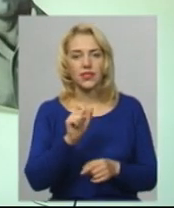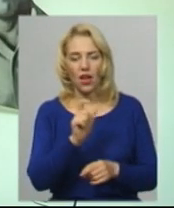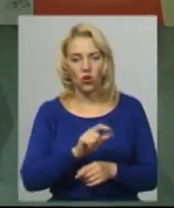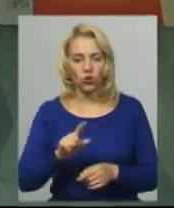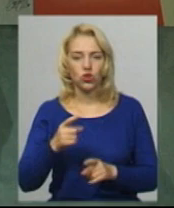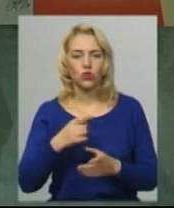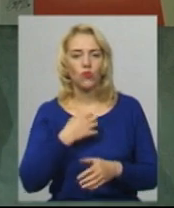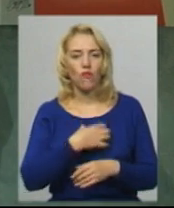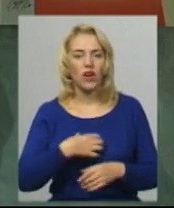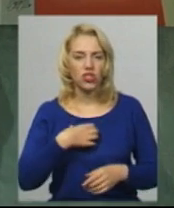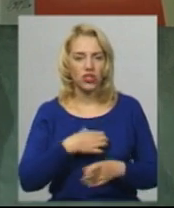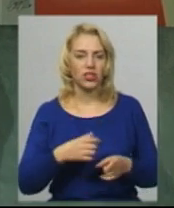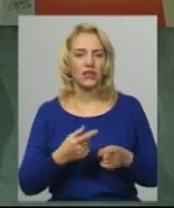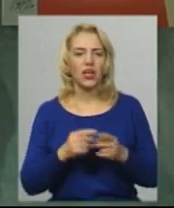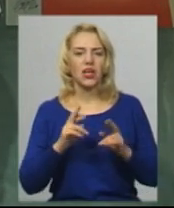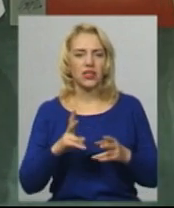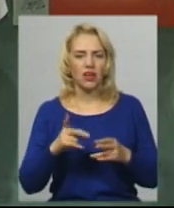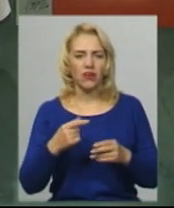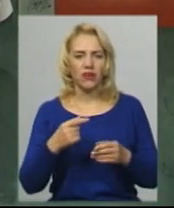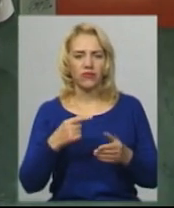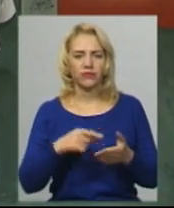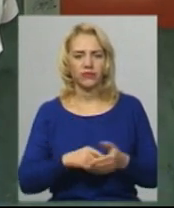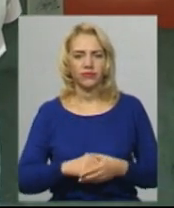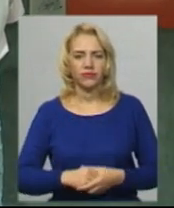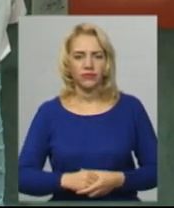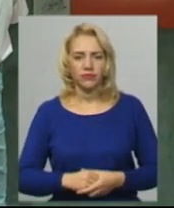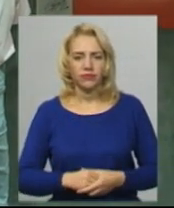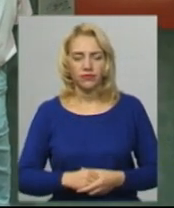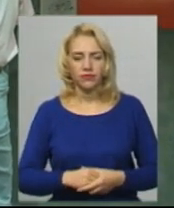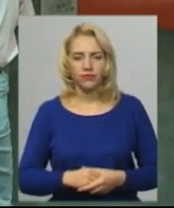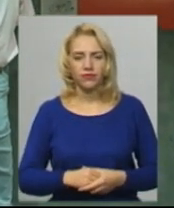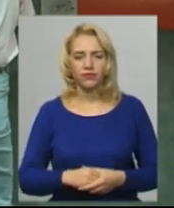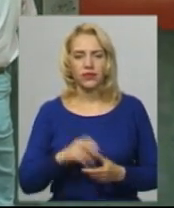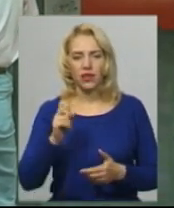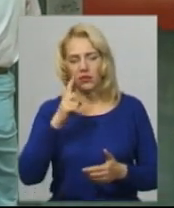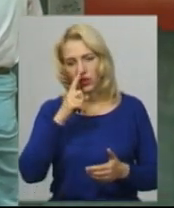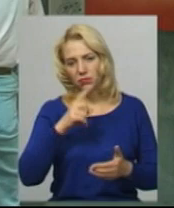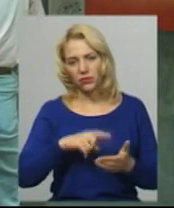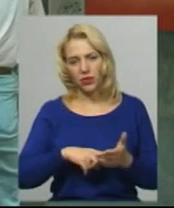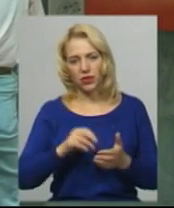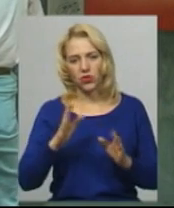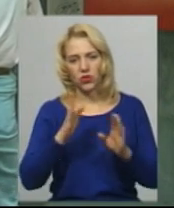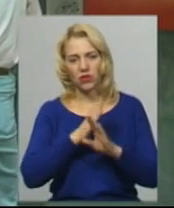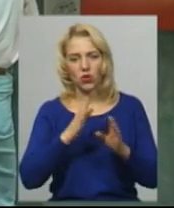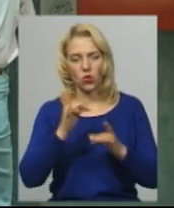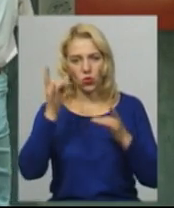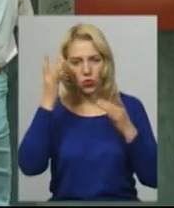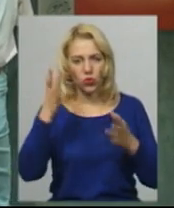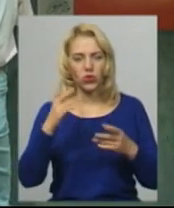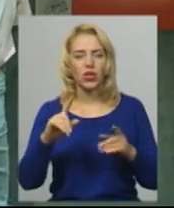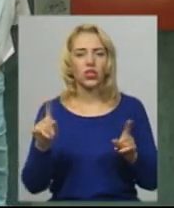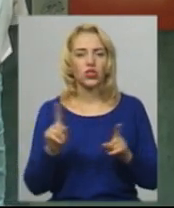вони є важливими, і як вони перетнулися з єжегідройцем, як вони перетнулися середовищем часовису «Культура» і